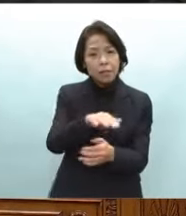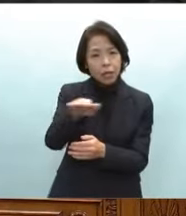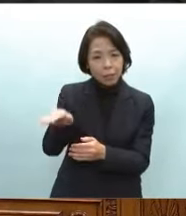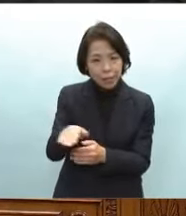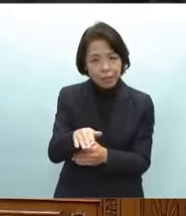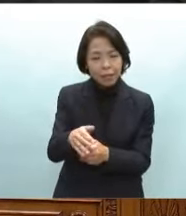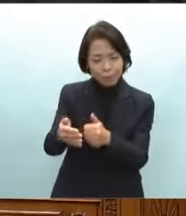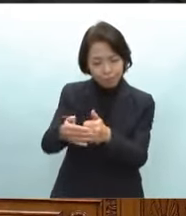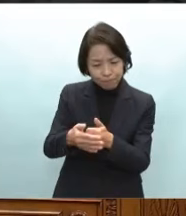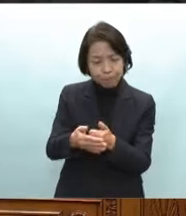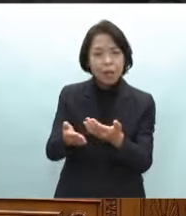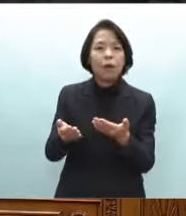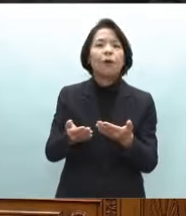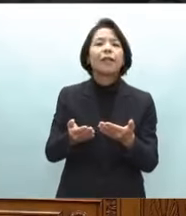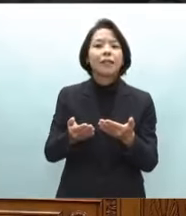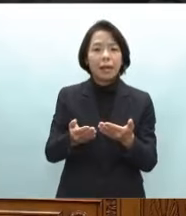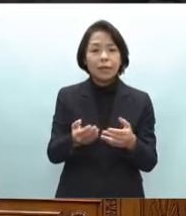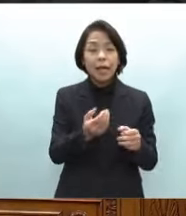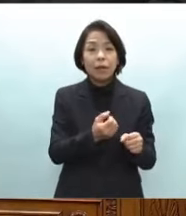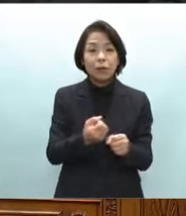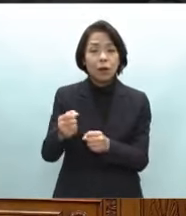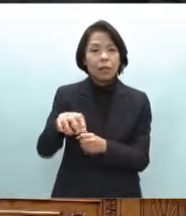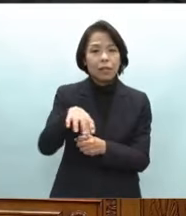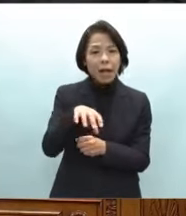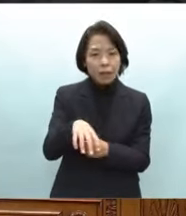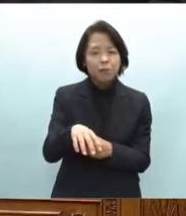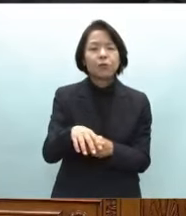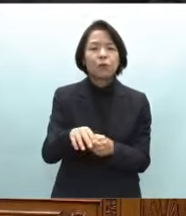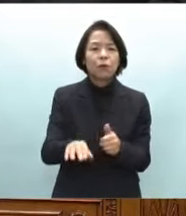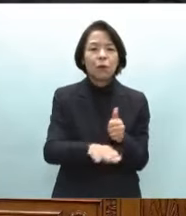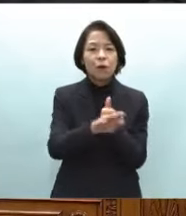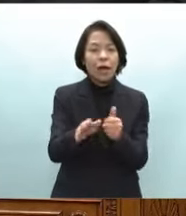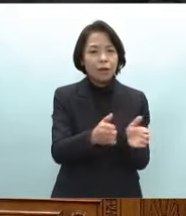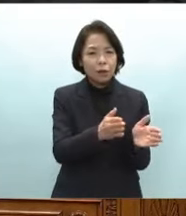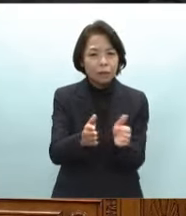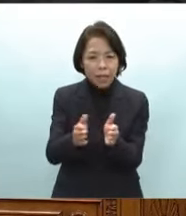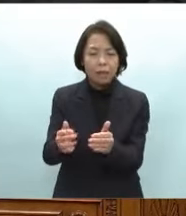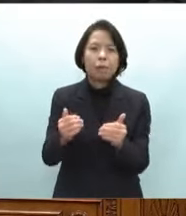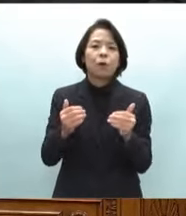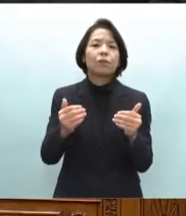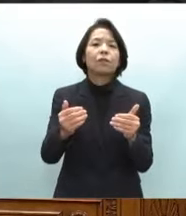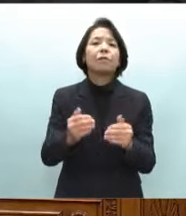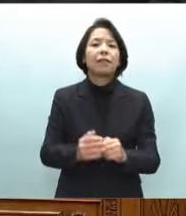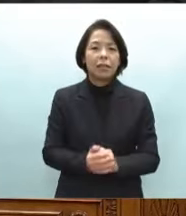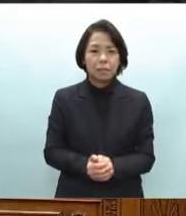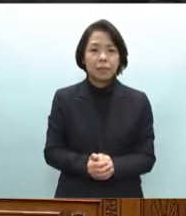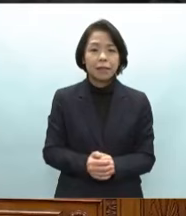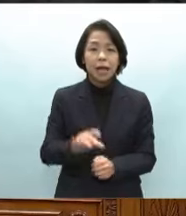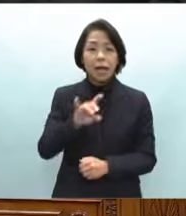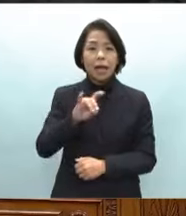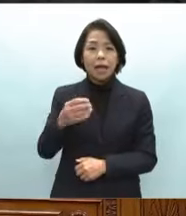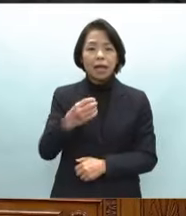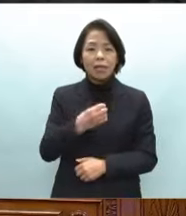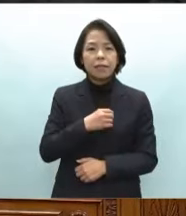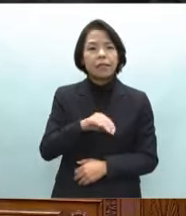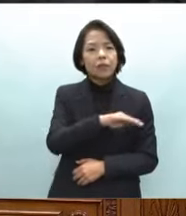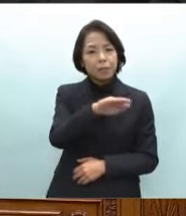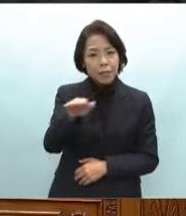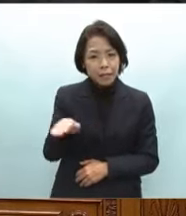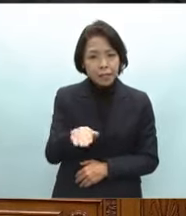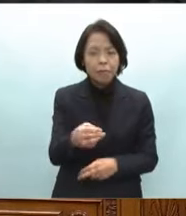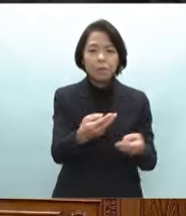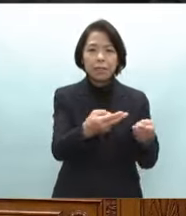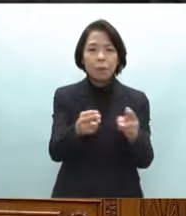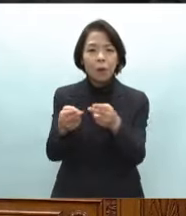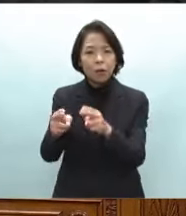お力をいただいて避難所の環境整備なども行われております議員閣議におかれましても党派を超